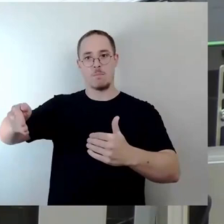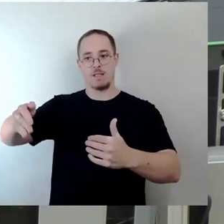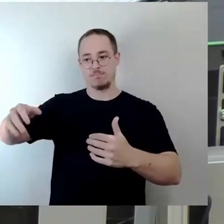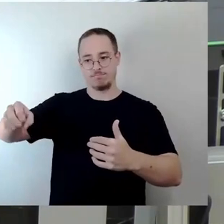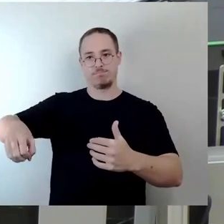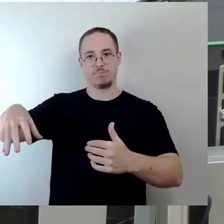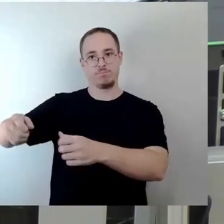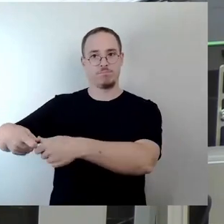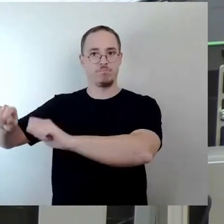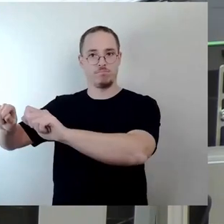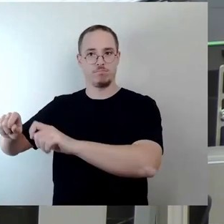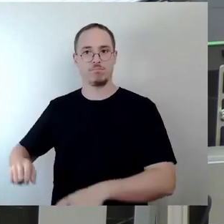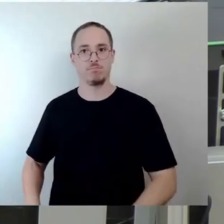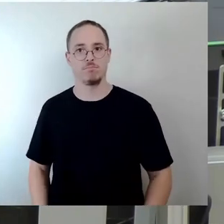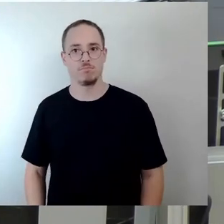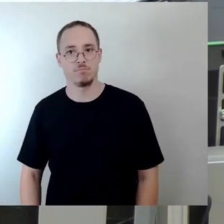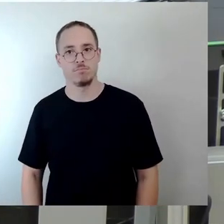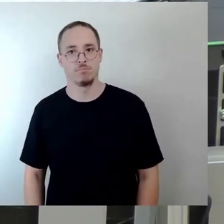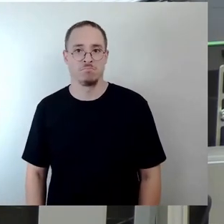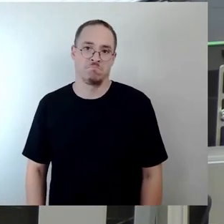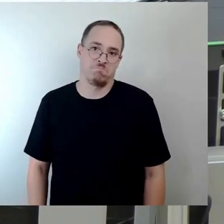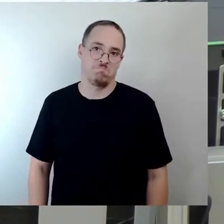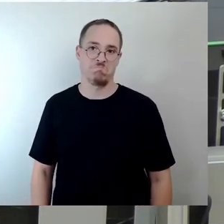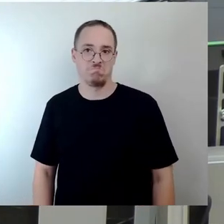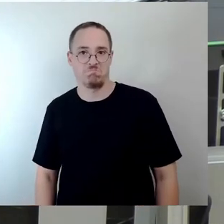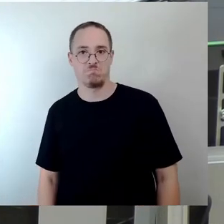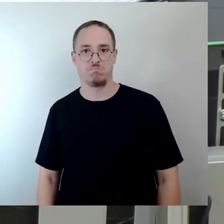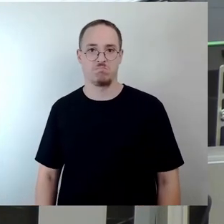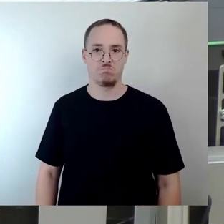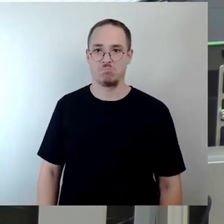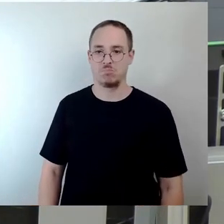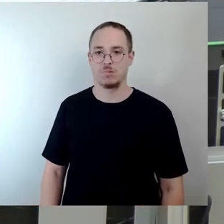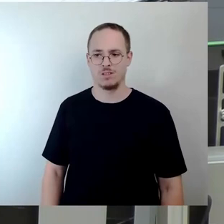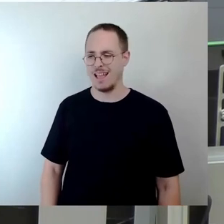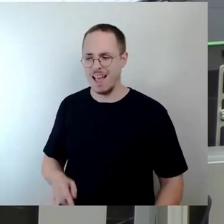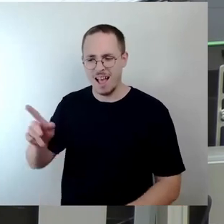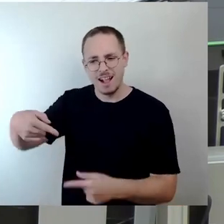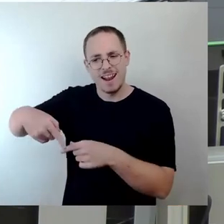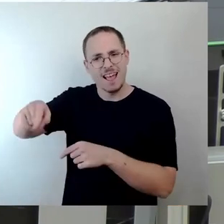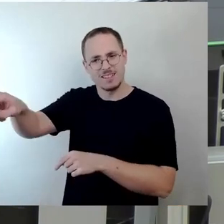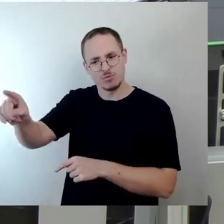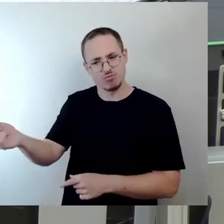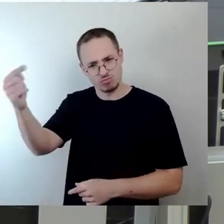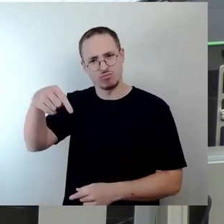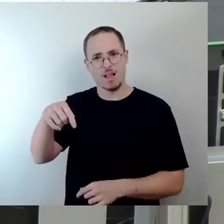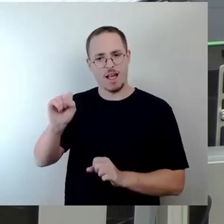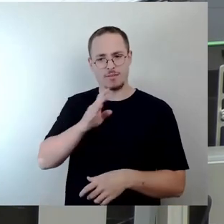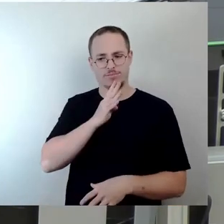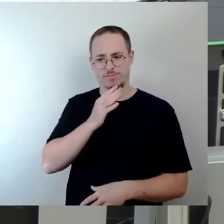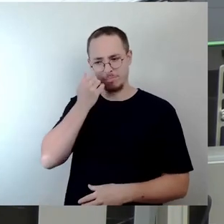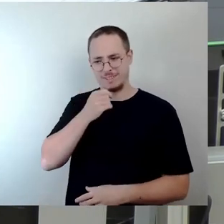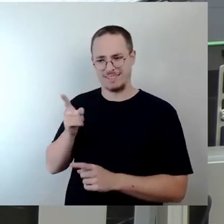kann man nun, kann man nun, du bist doch dann auch gleich dran. Ja, dann halte ich doch noch ein bisschen zurück. Danke.